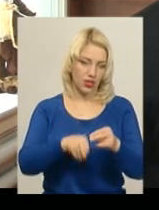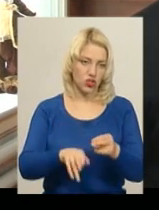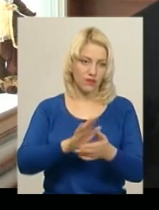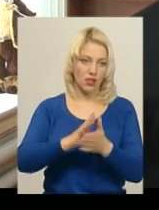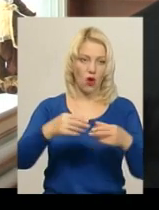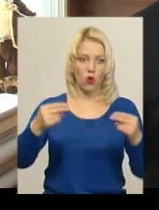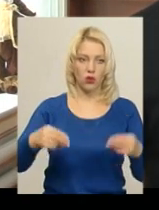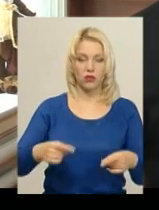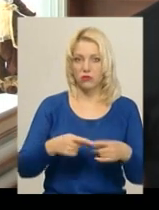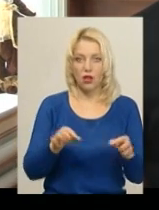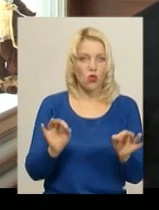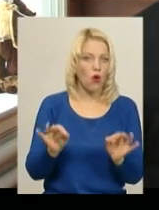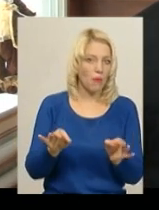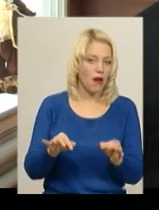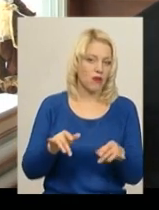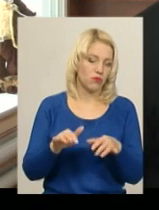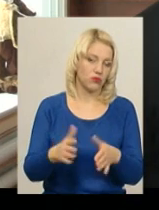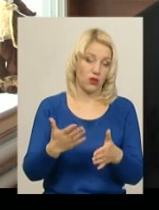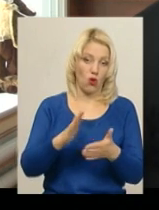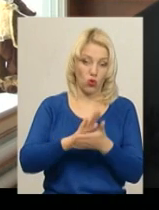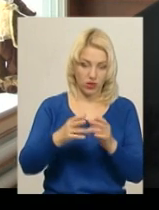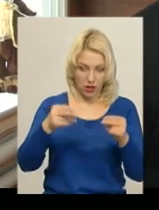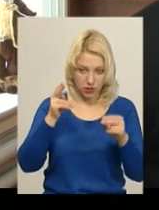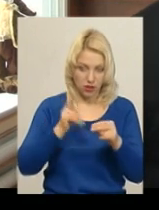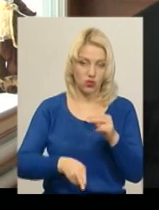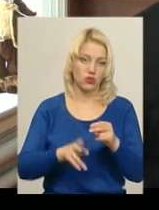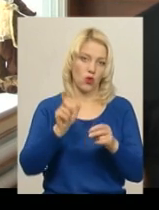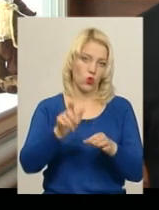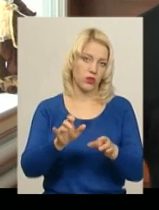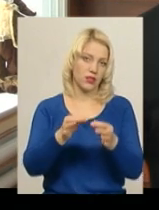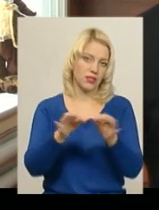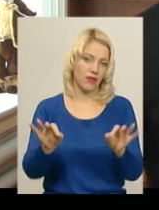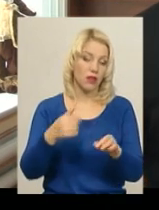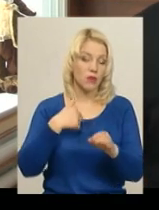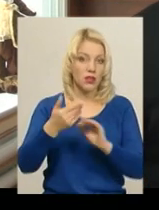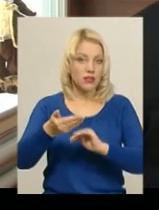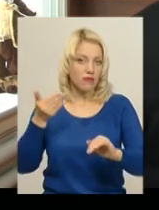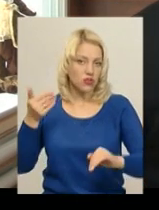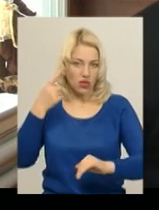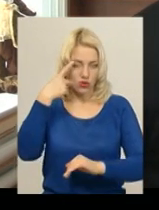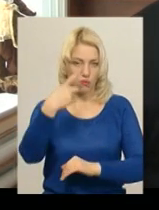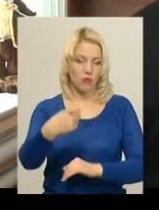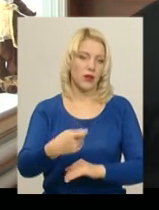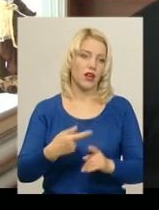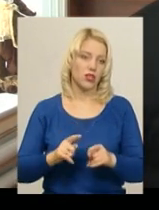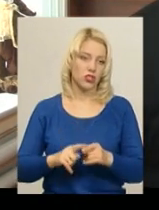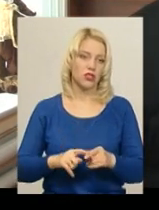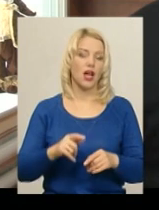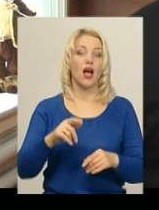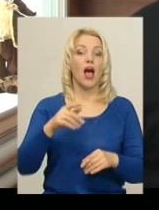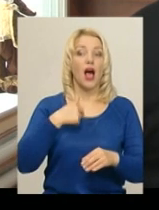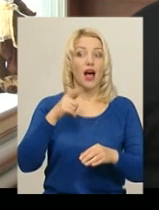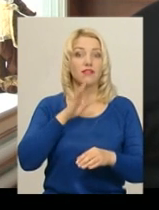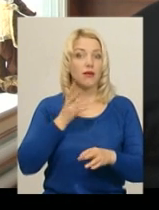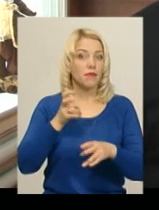Це нормальна процедура, закінчиться контракт, людина звільняється. Ми її попередили вчасно, вона за попередження не прийшла, ми склали акт,